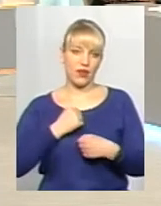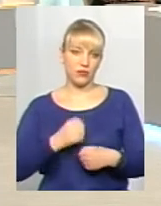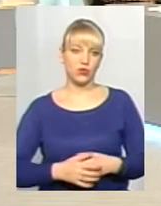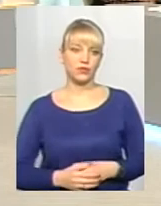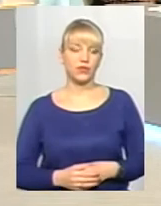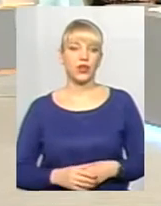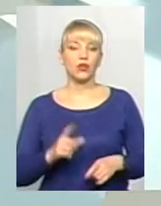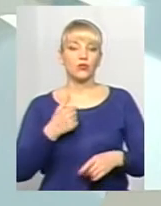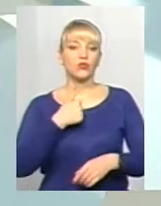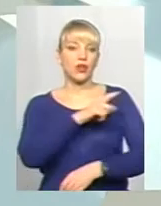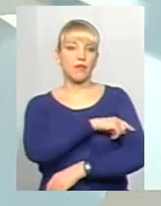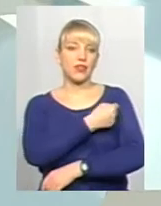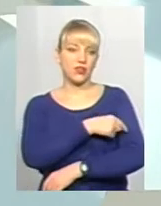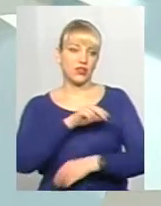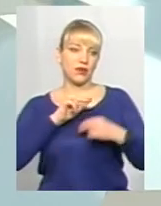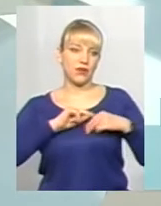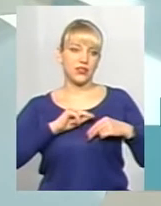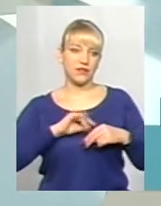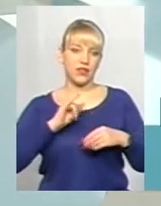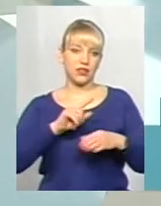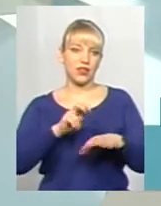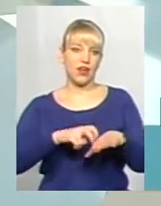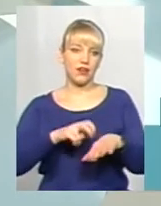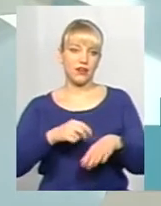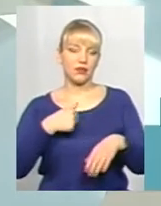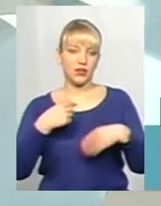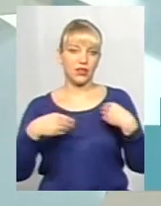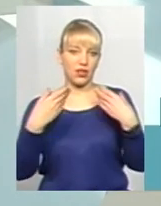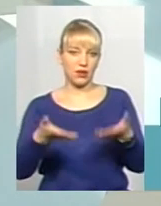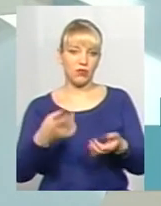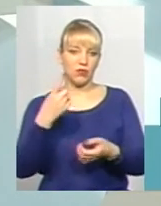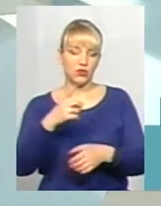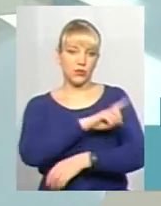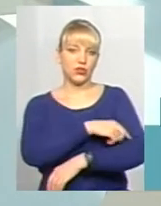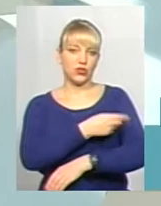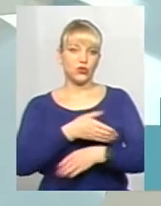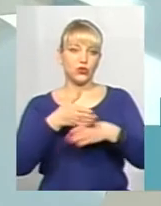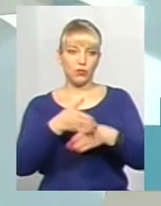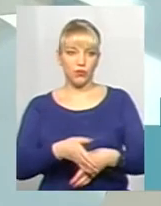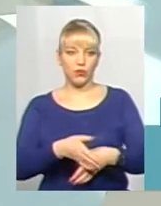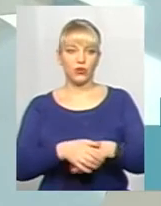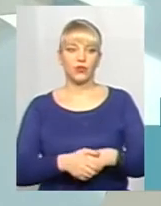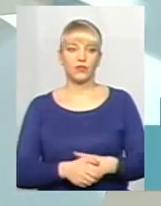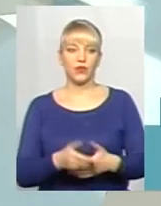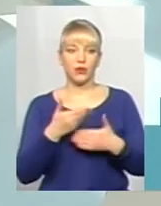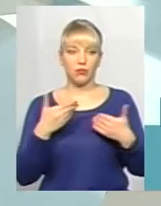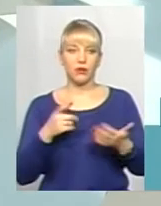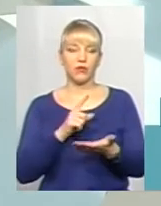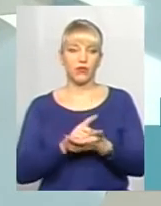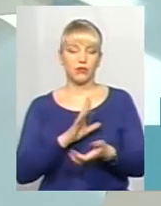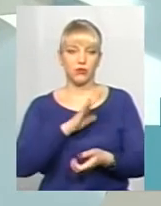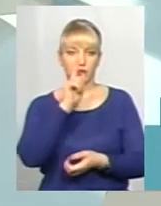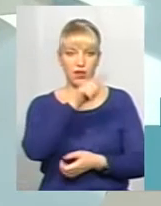я медичний працівник, лікар. Ми надаємо першу медичну допомогу. Ми повинні бути там.